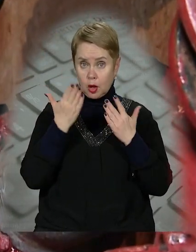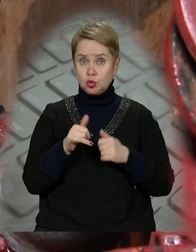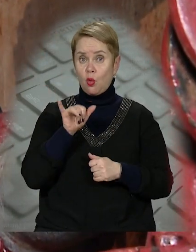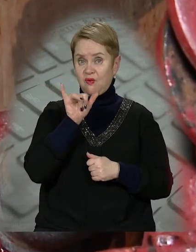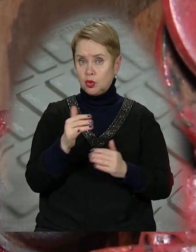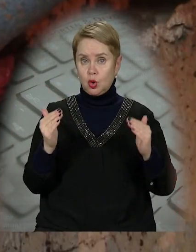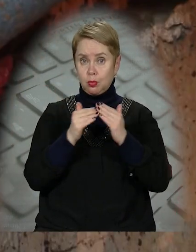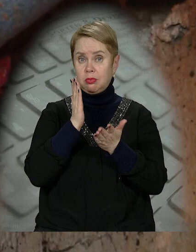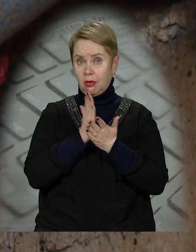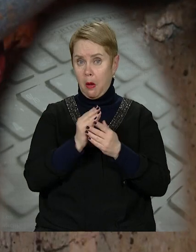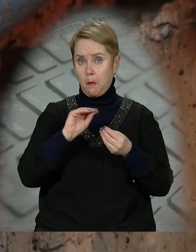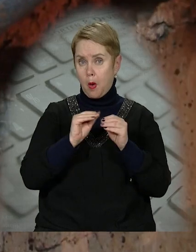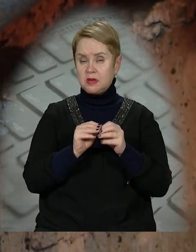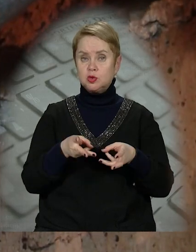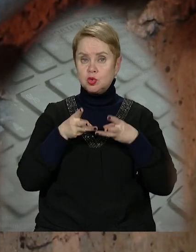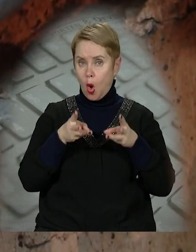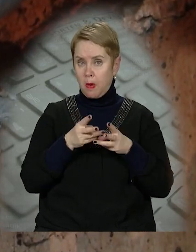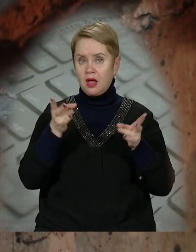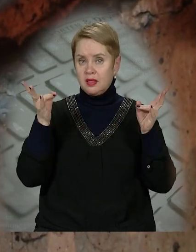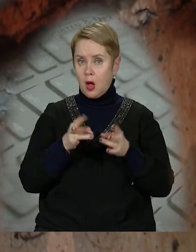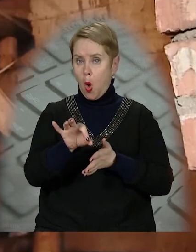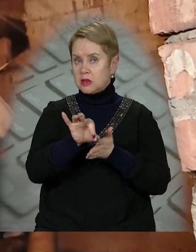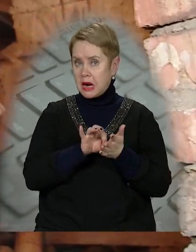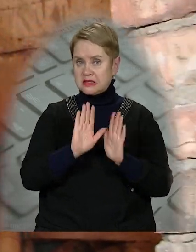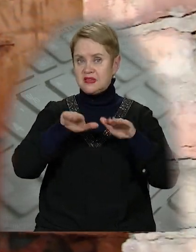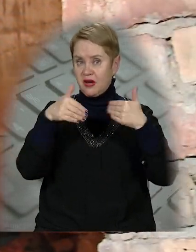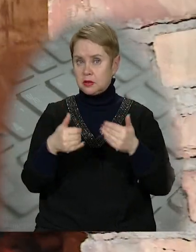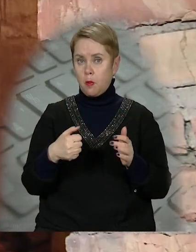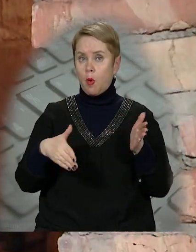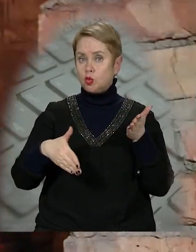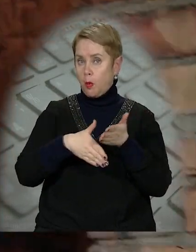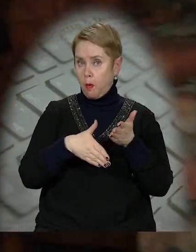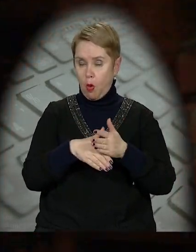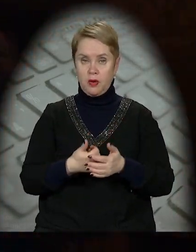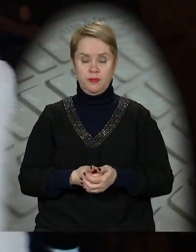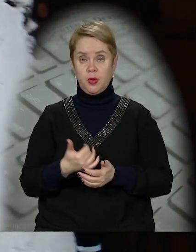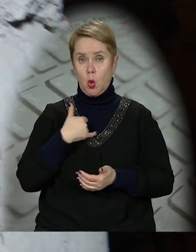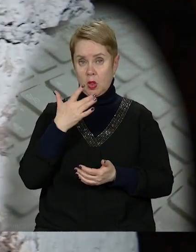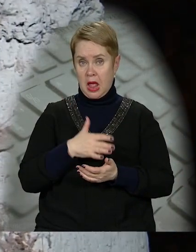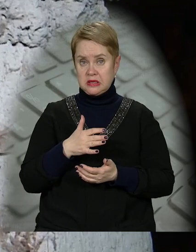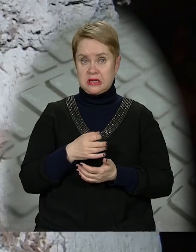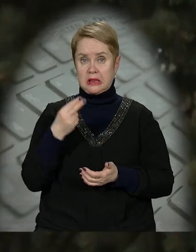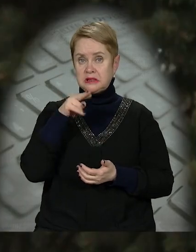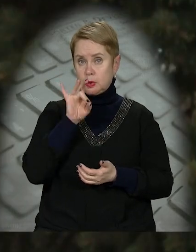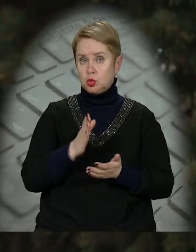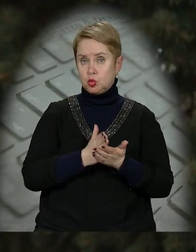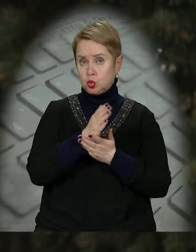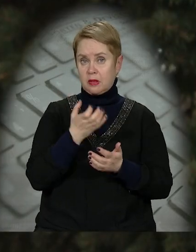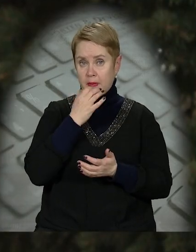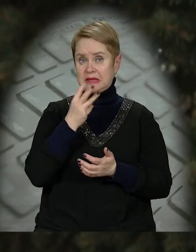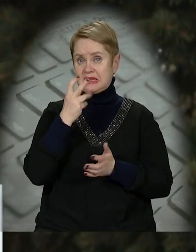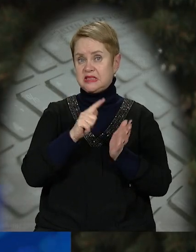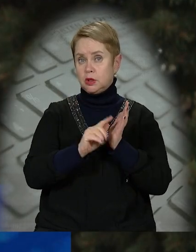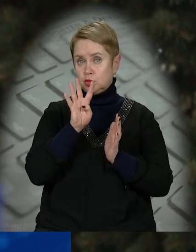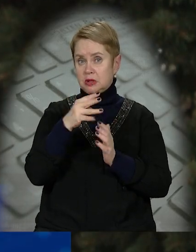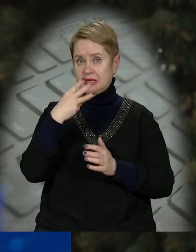Якщо у вашому будинку є проблеми з опаленням, необхідно одразу звертатися по допомогу. У нас є диспетчерська аварійна служба теплоенерго